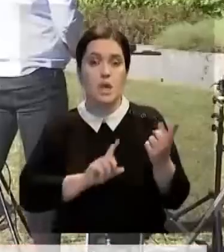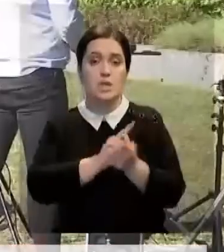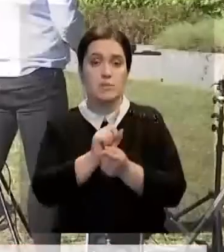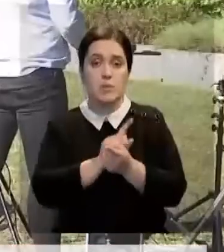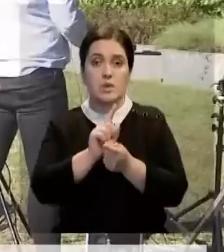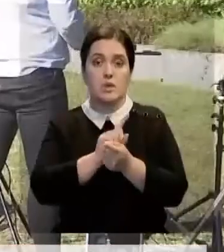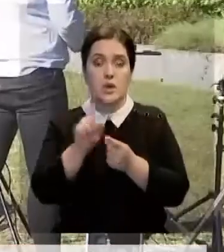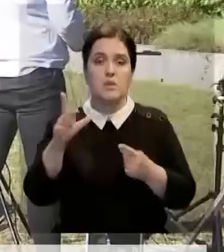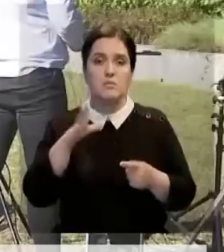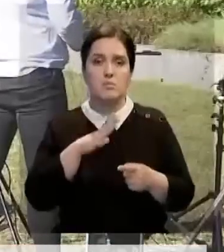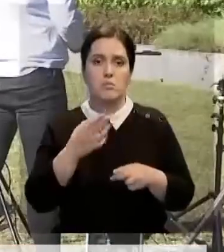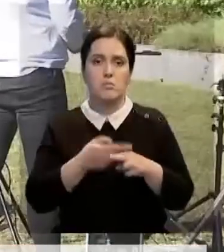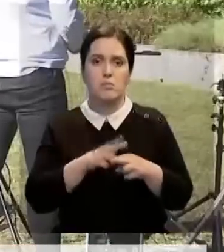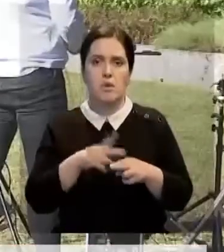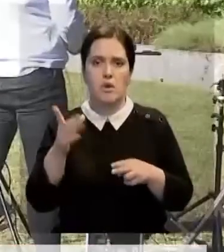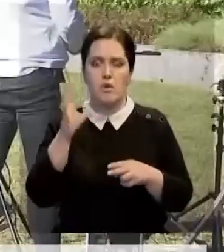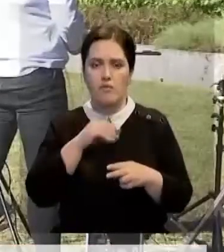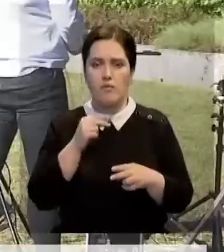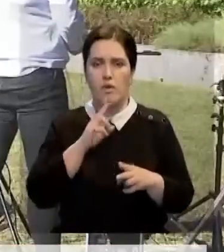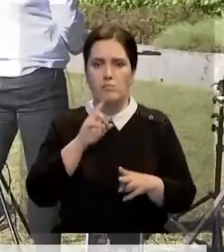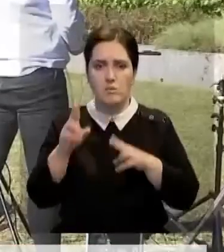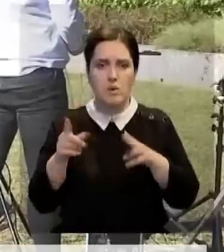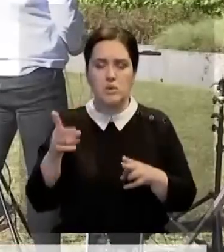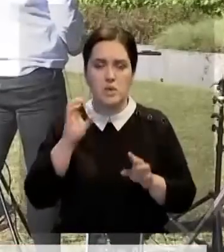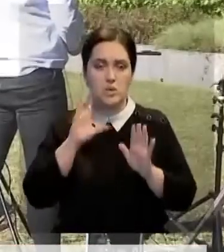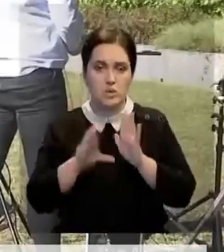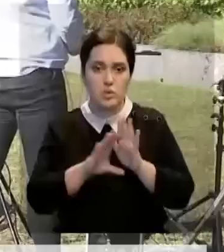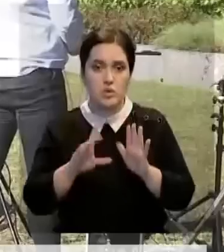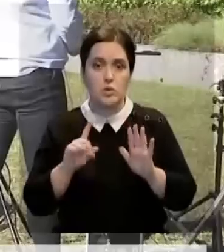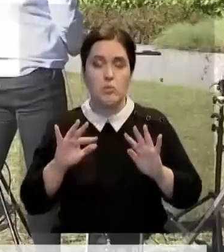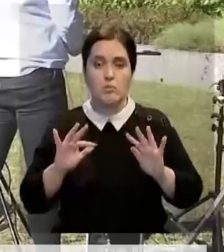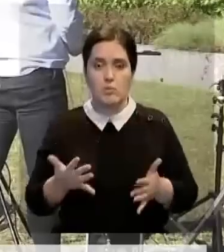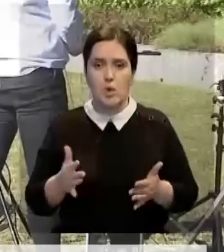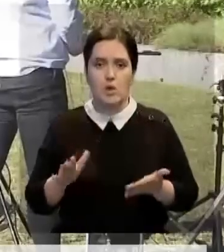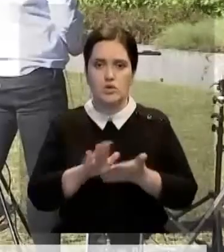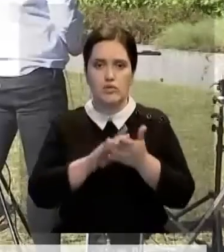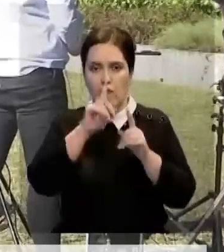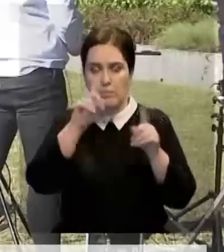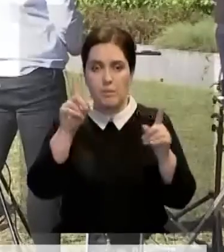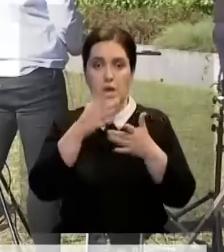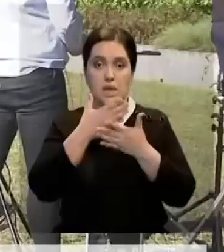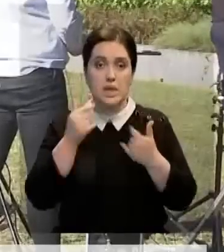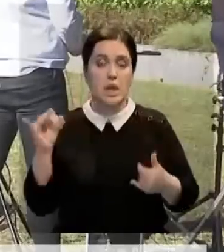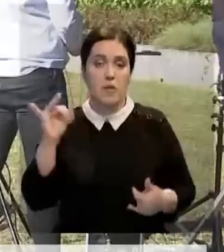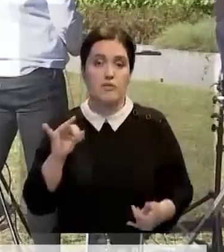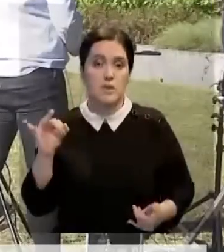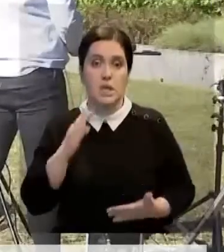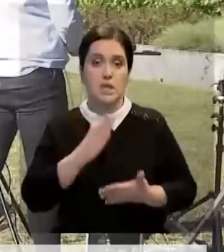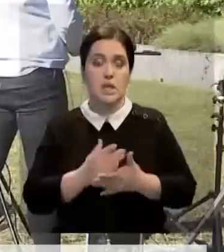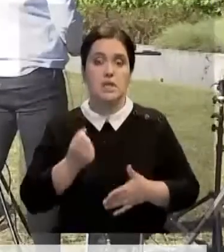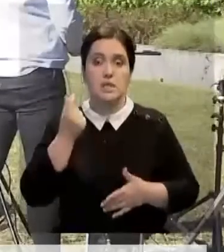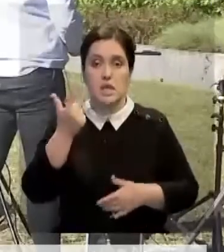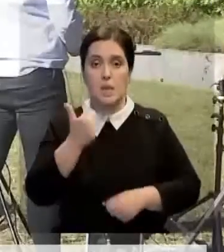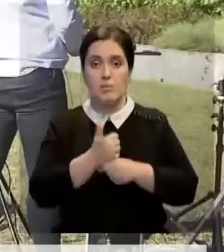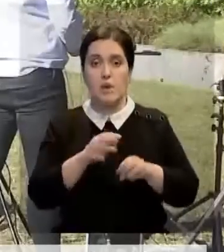Он был весьма невосприимчив к претензиям от своего кабинета. Но то, что произошло, в этом нет ничего необычного. В истории есть несколько премьеров, которые